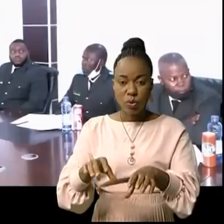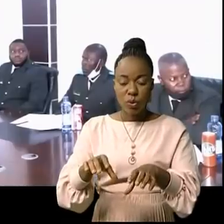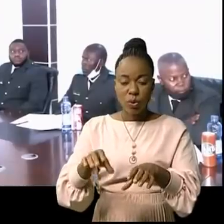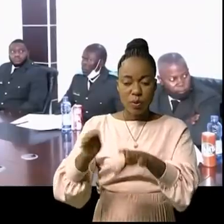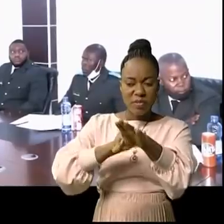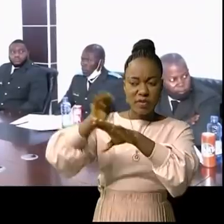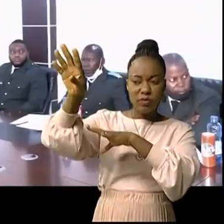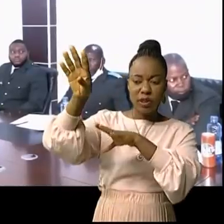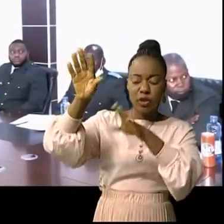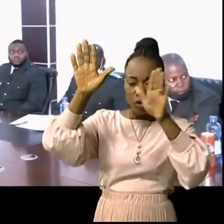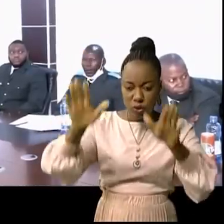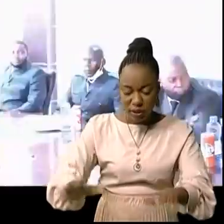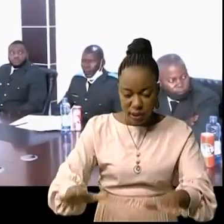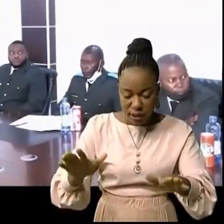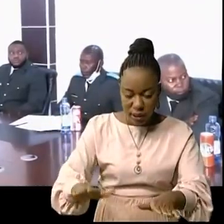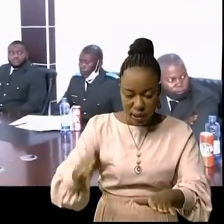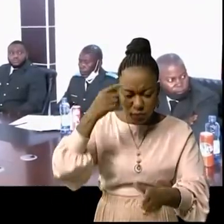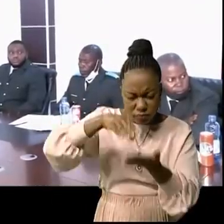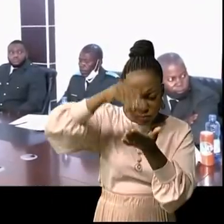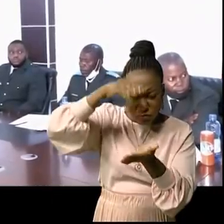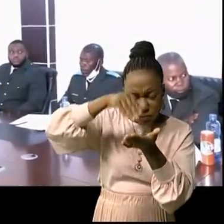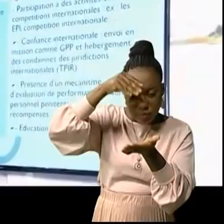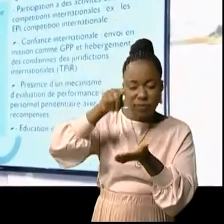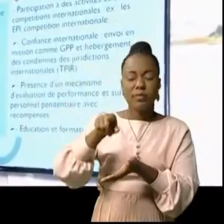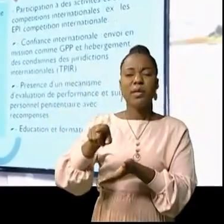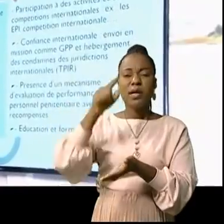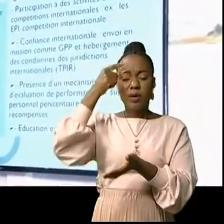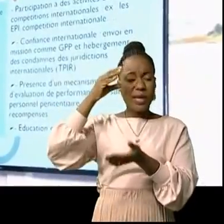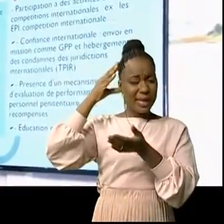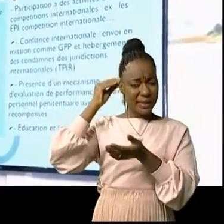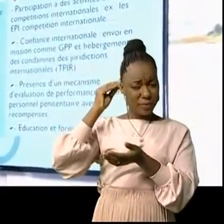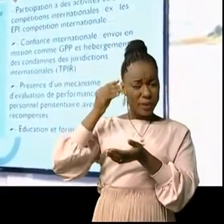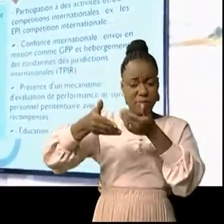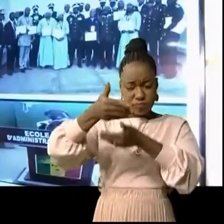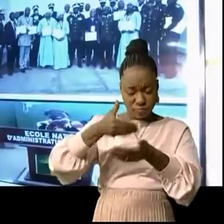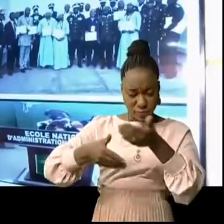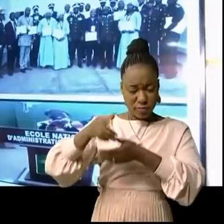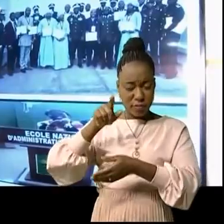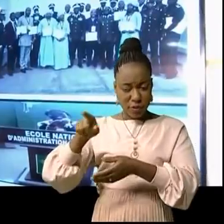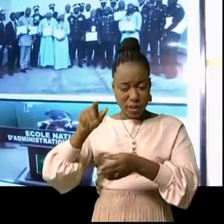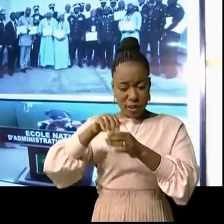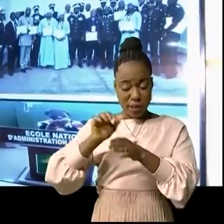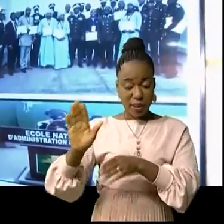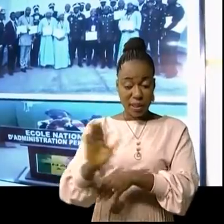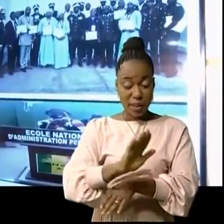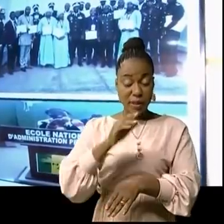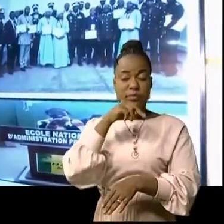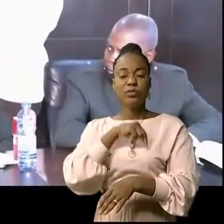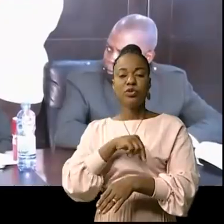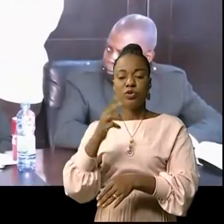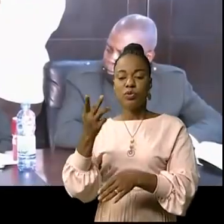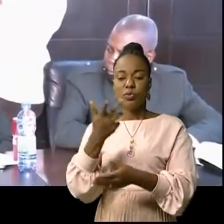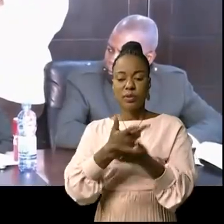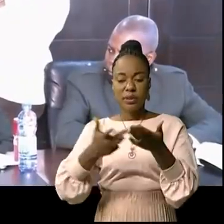au Sénégal pour rendre compte des connaissances acquises et expériences échangées lors de leur mission. Pendant trois